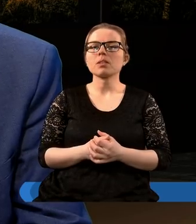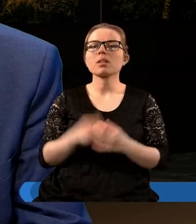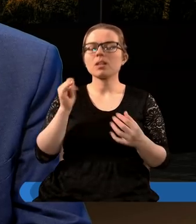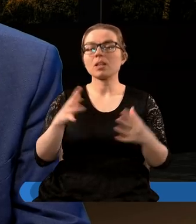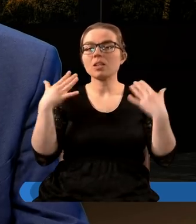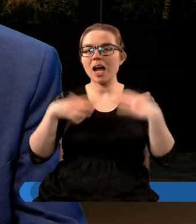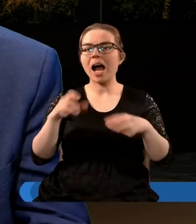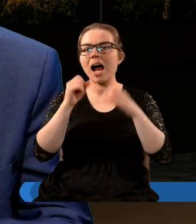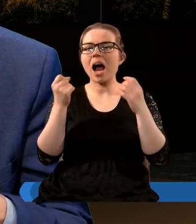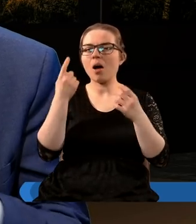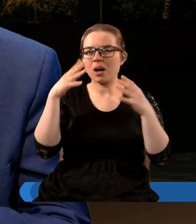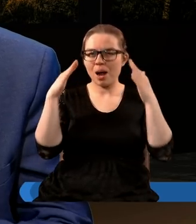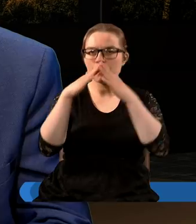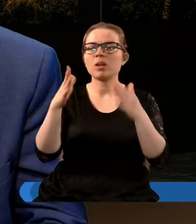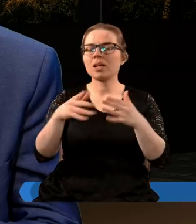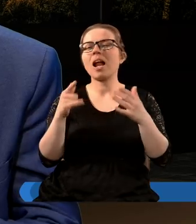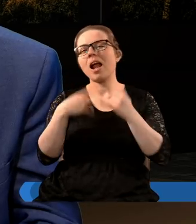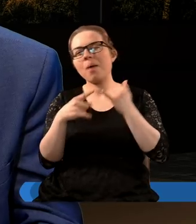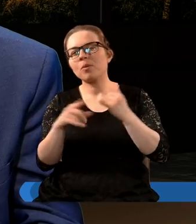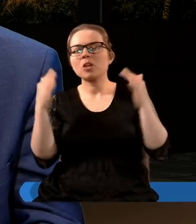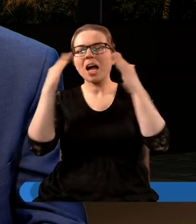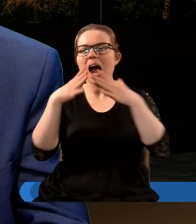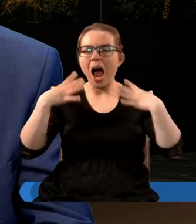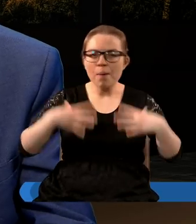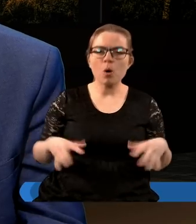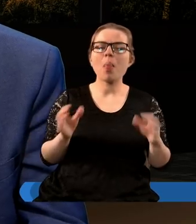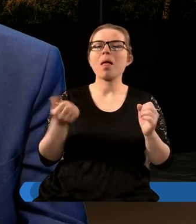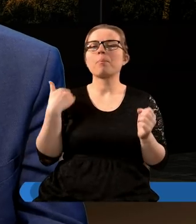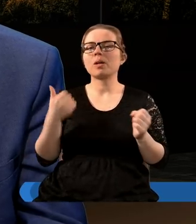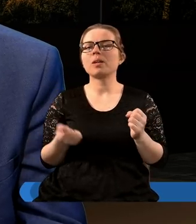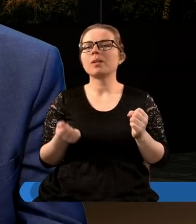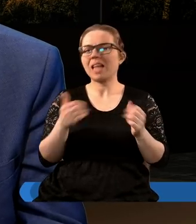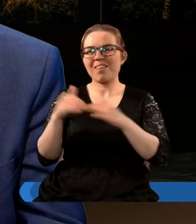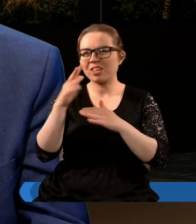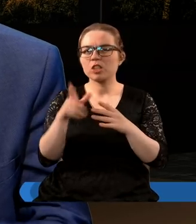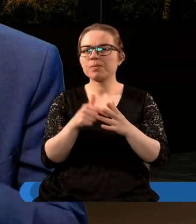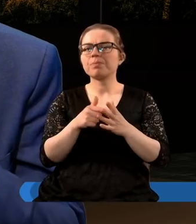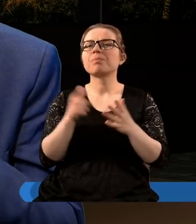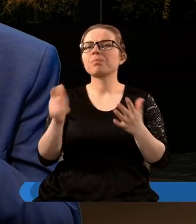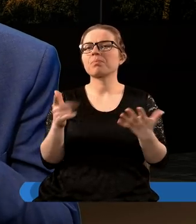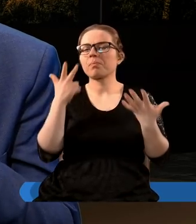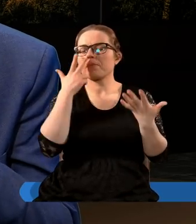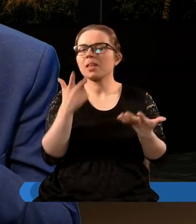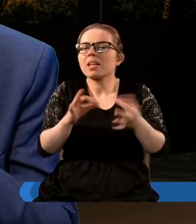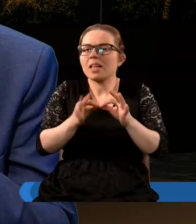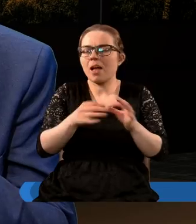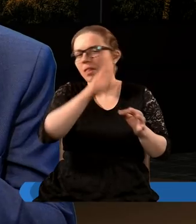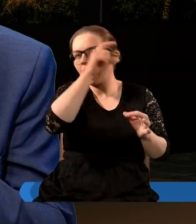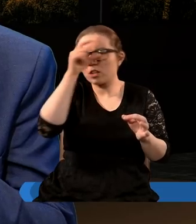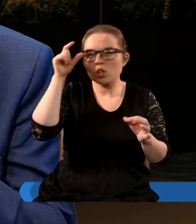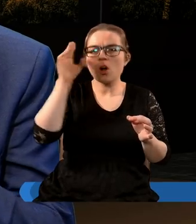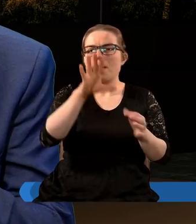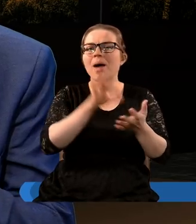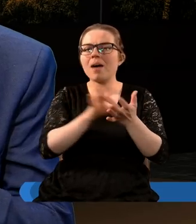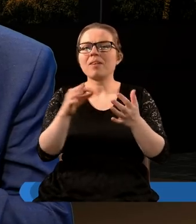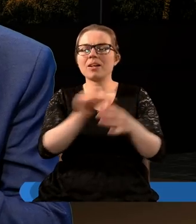szaty kapłanów, z elementami drogich kamieni jak szaty kapłana, prawda, najwyższego. Na pierśnikach. I nawet na czole ma